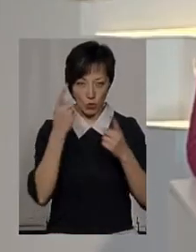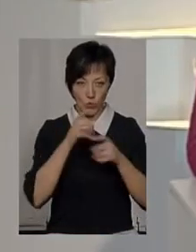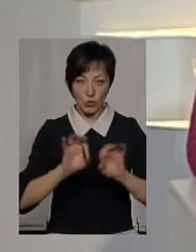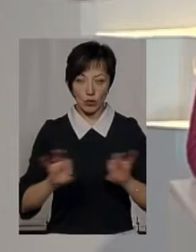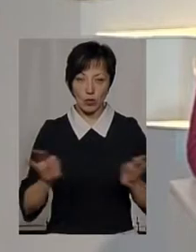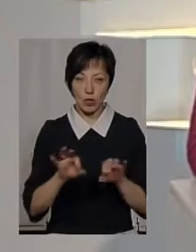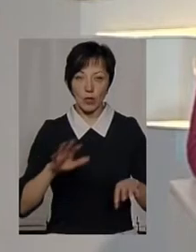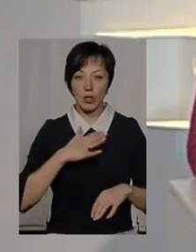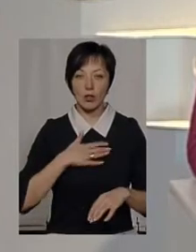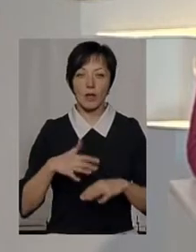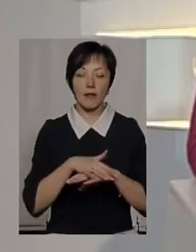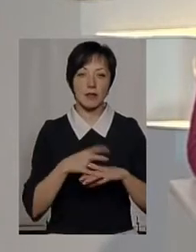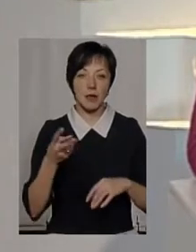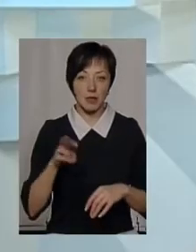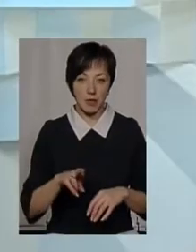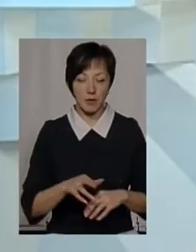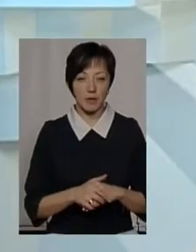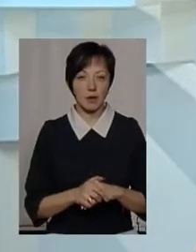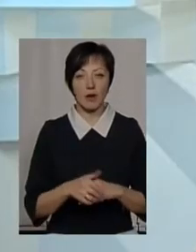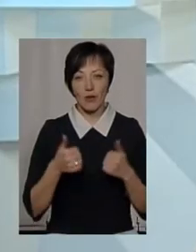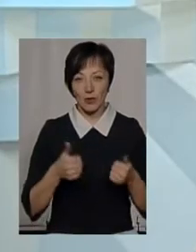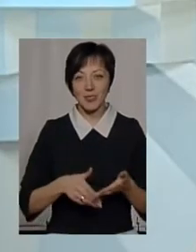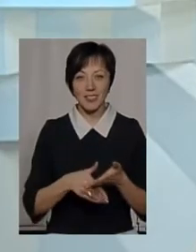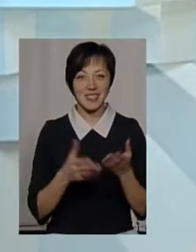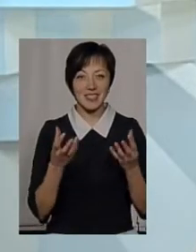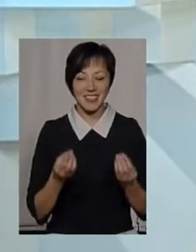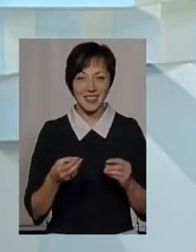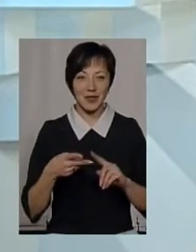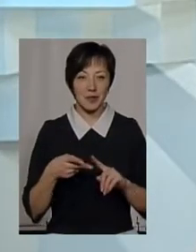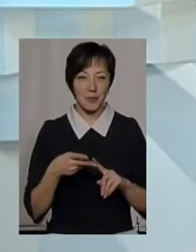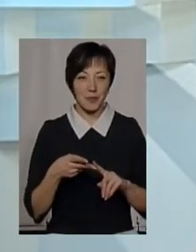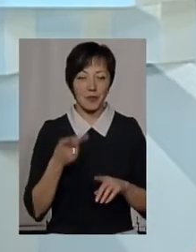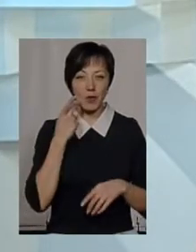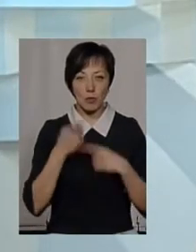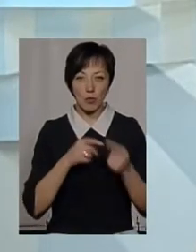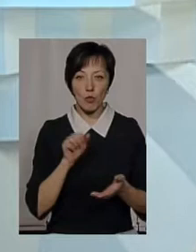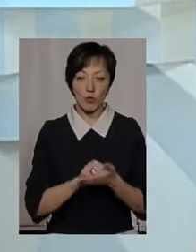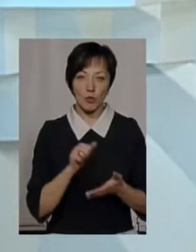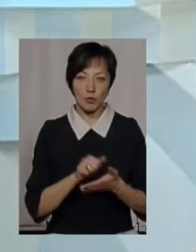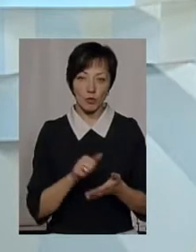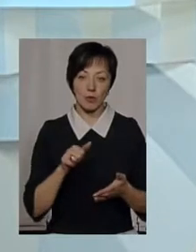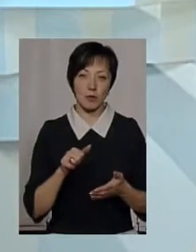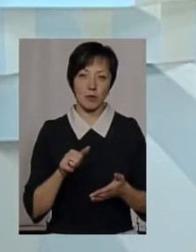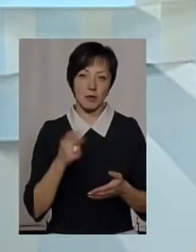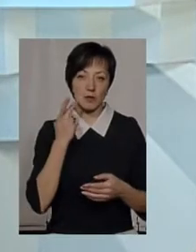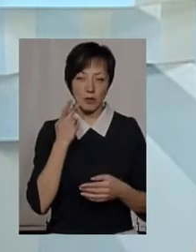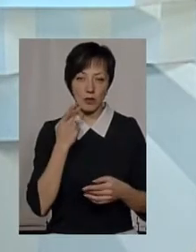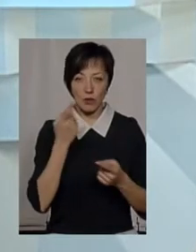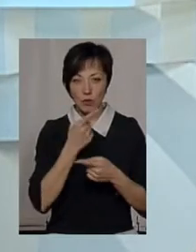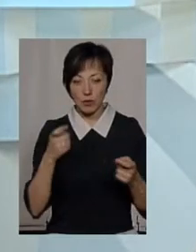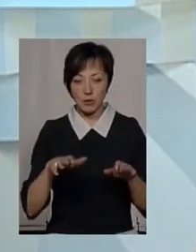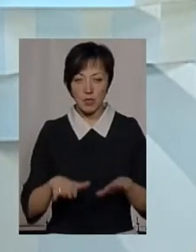доношу цю думку до нашого населення. Так, хороший спосіб ще який. Ми постійно публікуємо в засобах масової інформації.